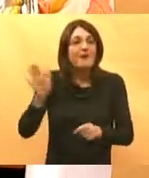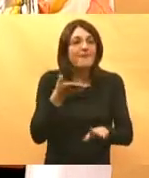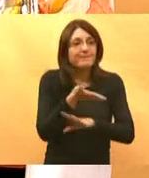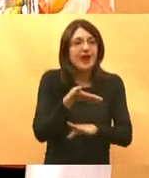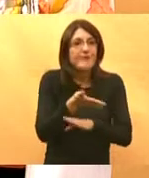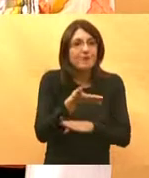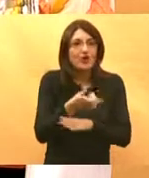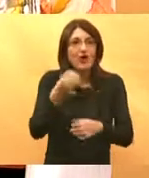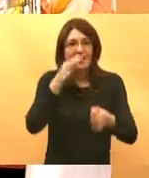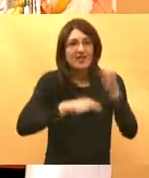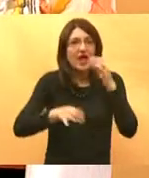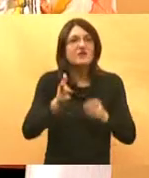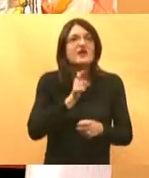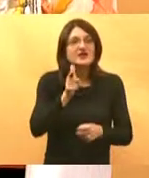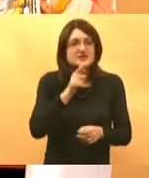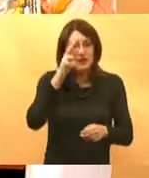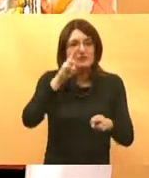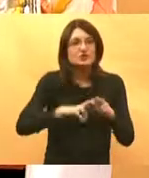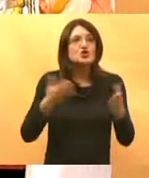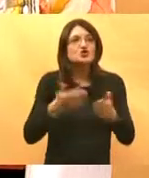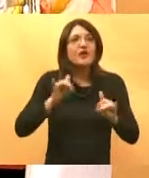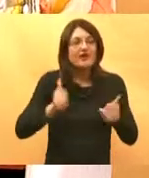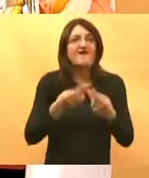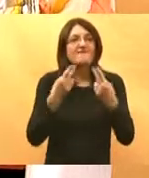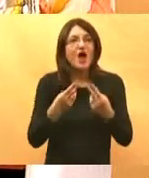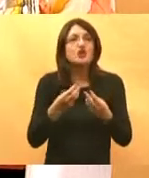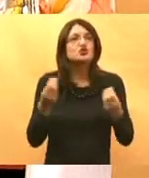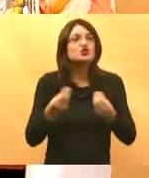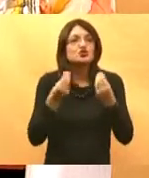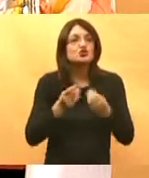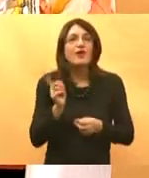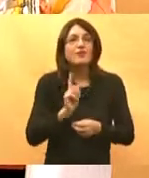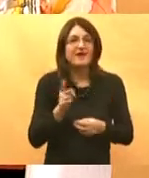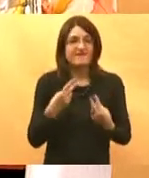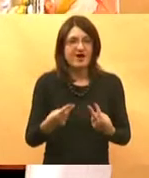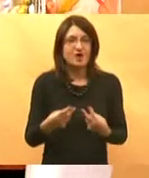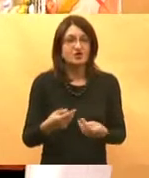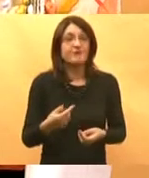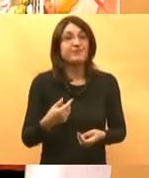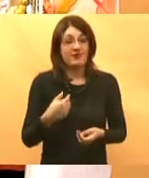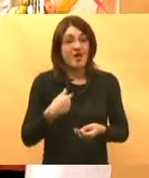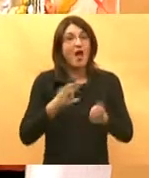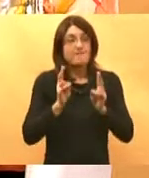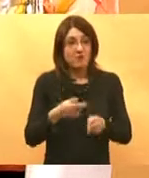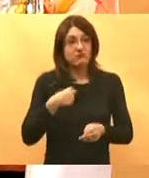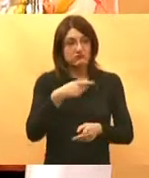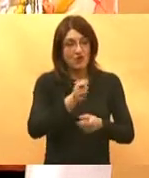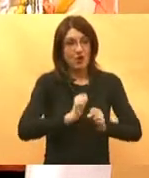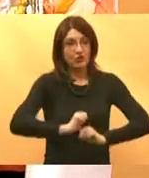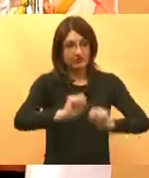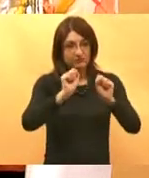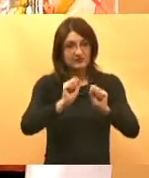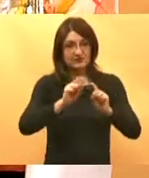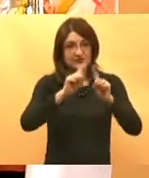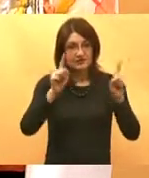ljekovima i zajedno ćemo odlučiti što je nužno što nije isto tako meni je o vlast da ja vas odbijem u nekim od tim stvarima